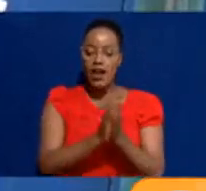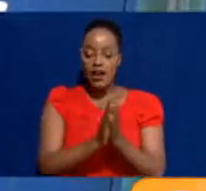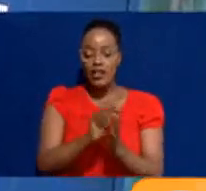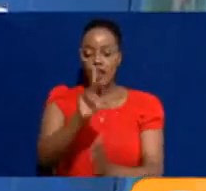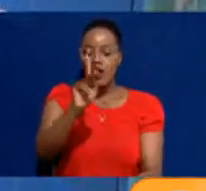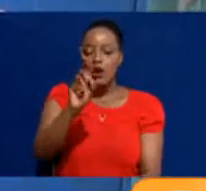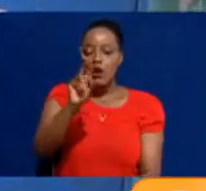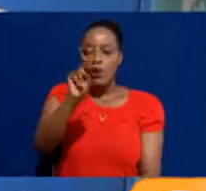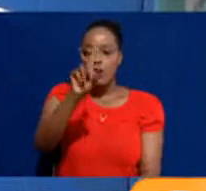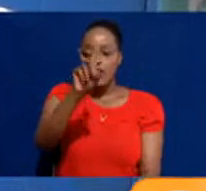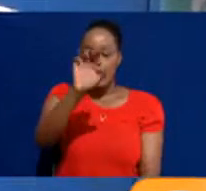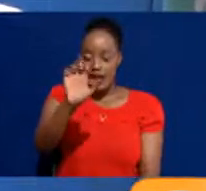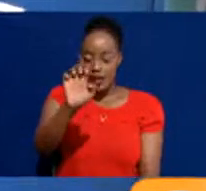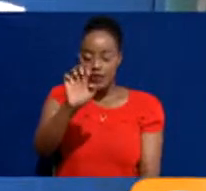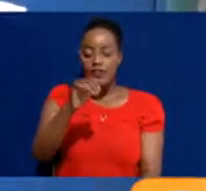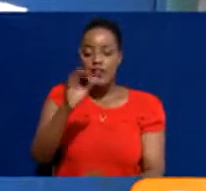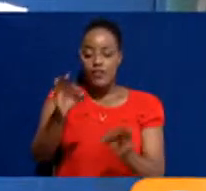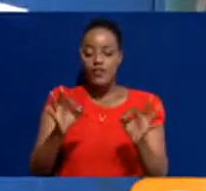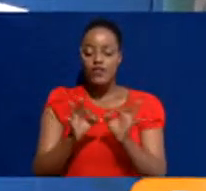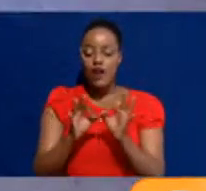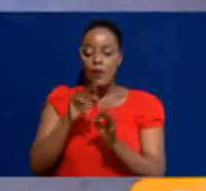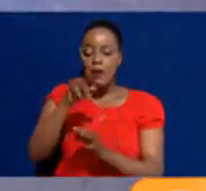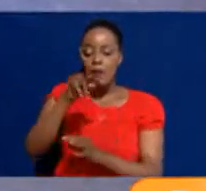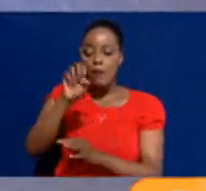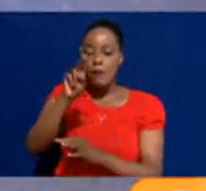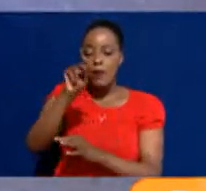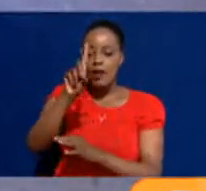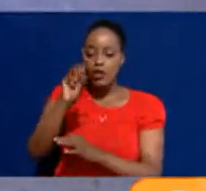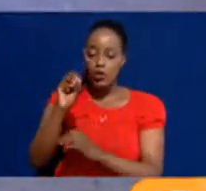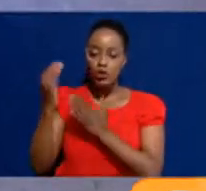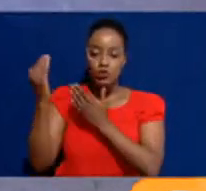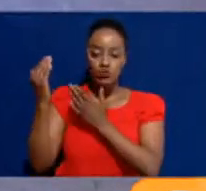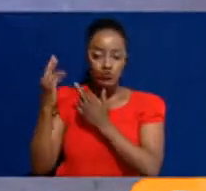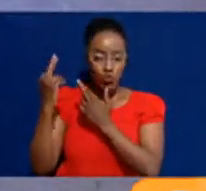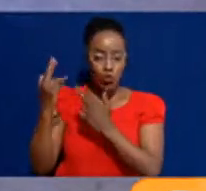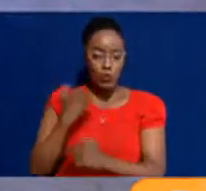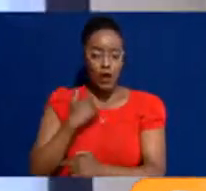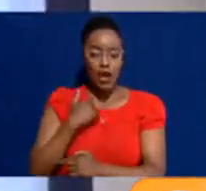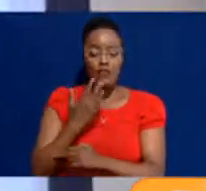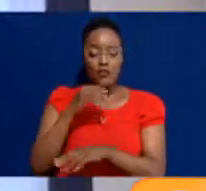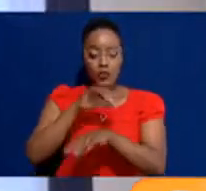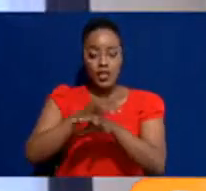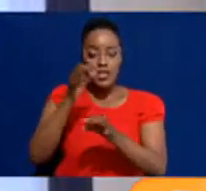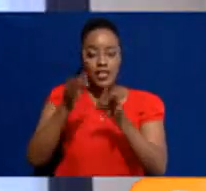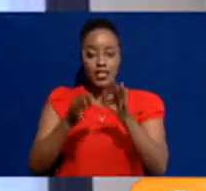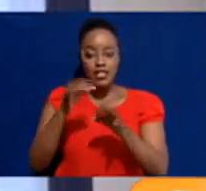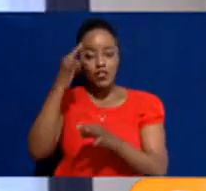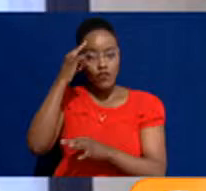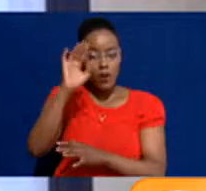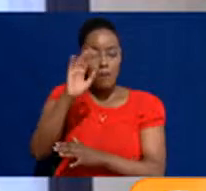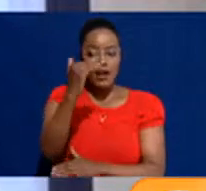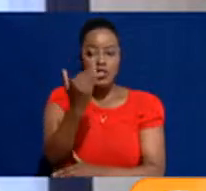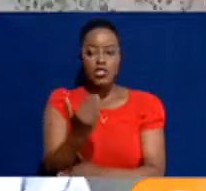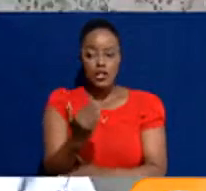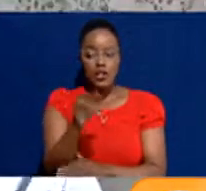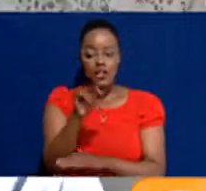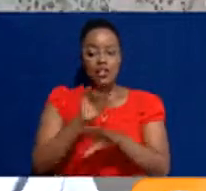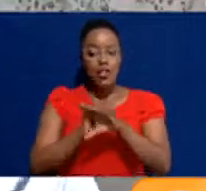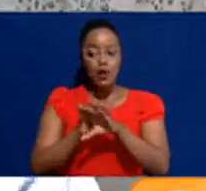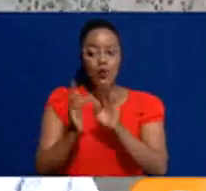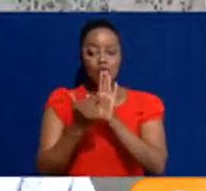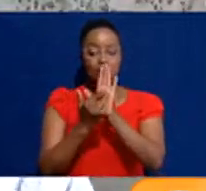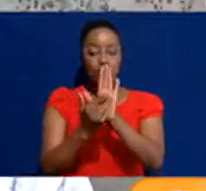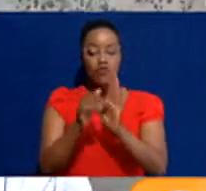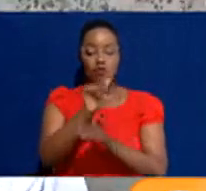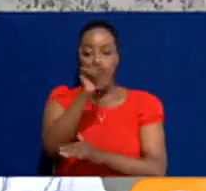Kwa familia ya Pendo, hatuwa hii mefufua matumaini yao ya kupata haki ya mwana wau. Sasa hii itakua ni kama mfana mzuri kwa watu